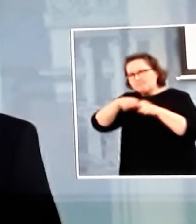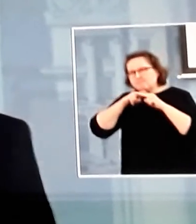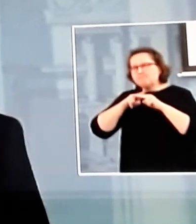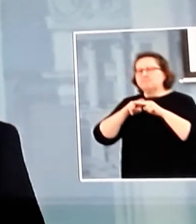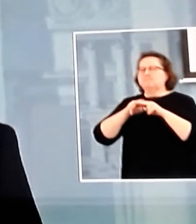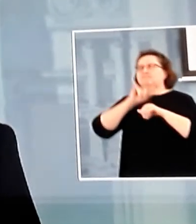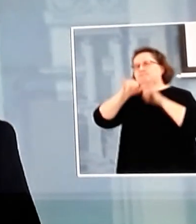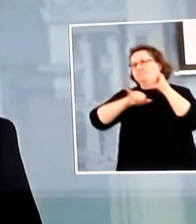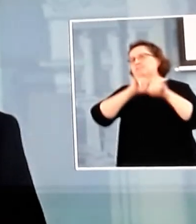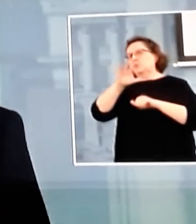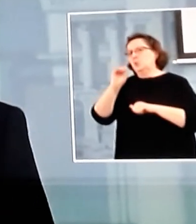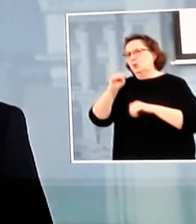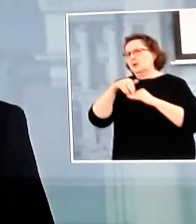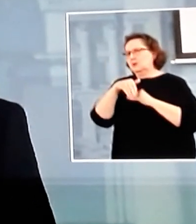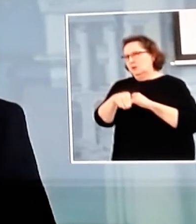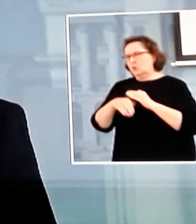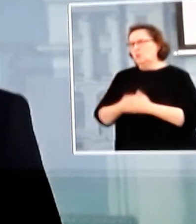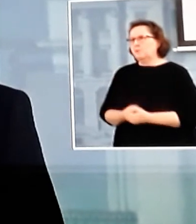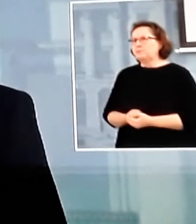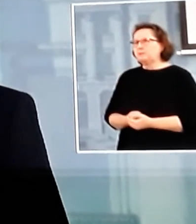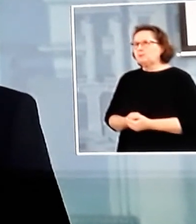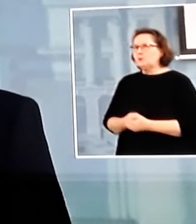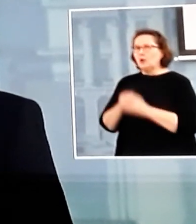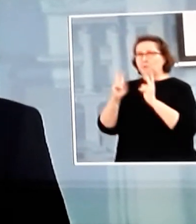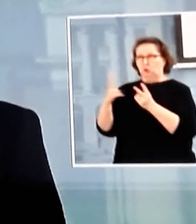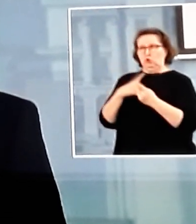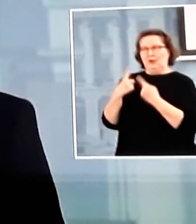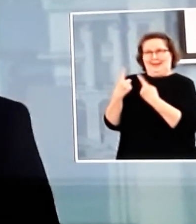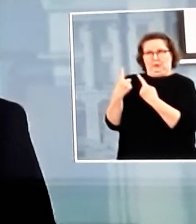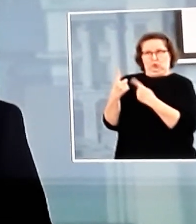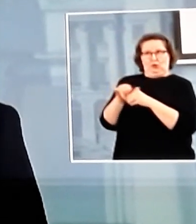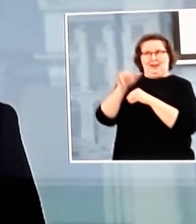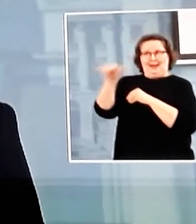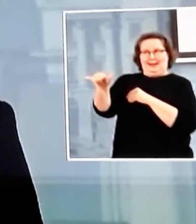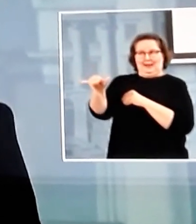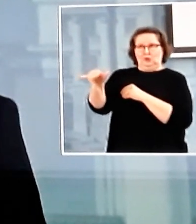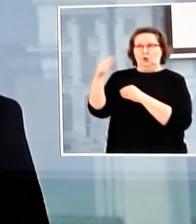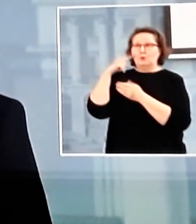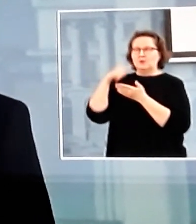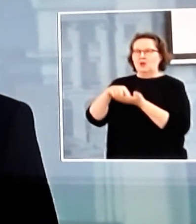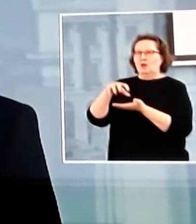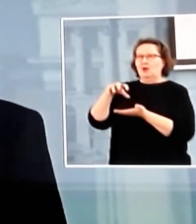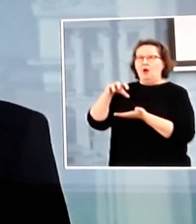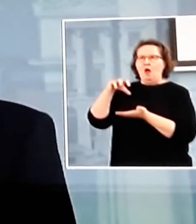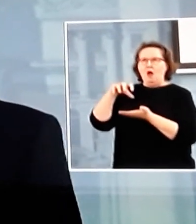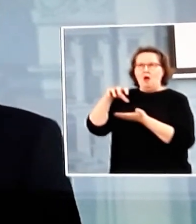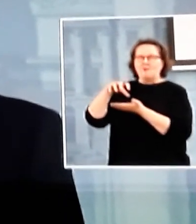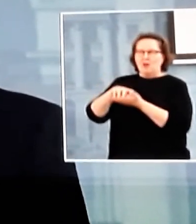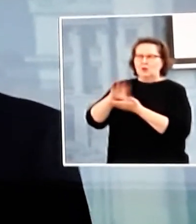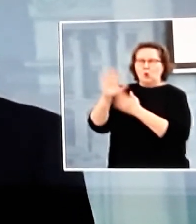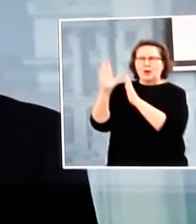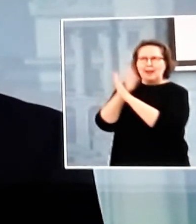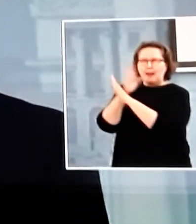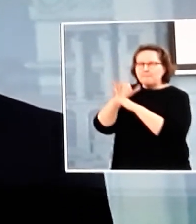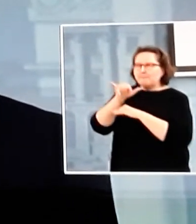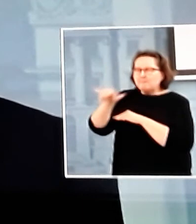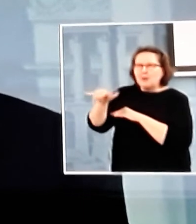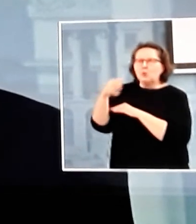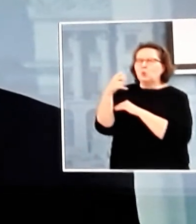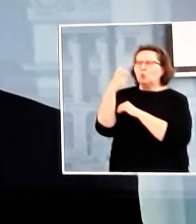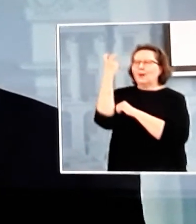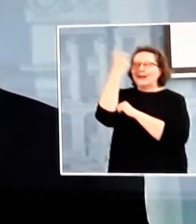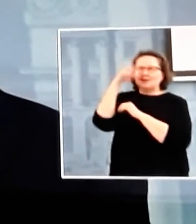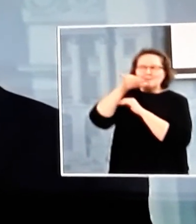Ja tietenkin on erityislentoja, kuten valtionilmailuetsintä- ja pelastuspalvelu, jotka jatkuvat